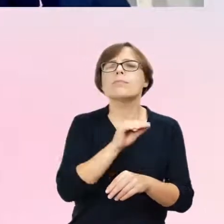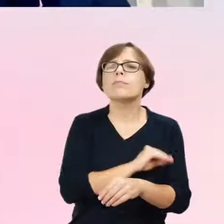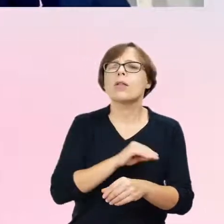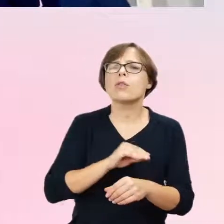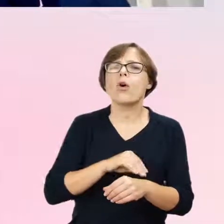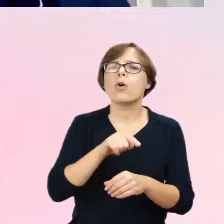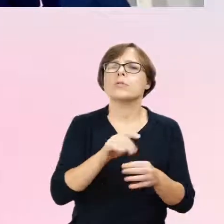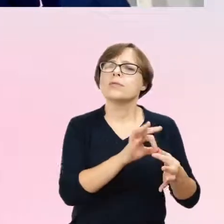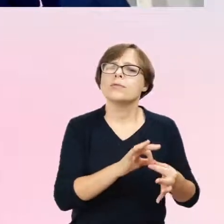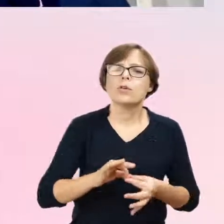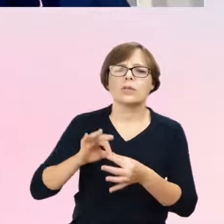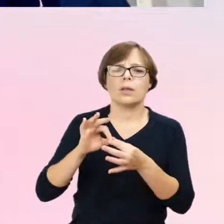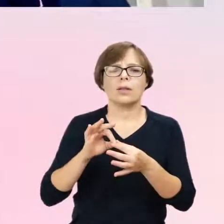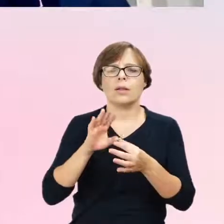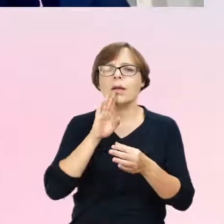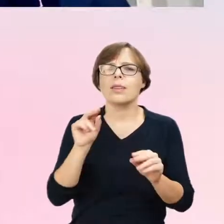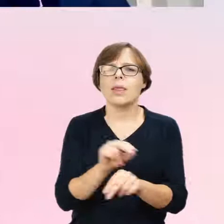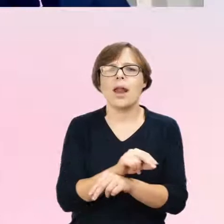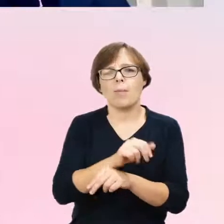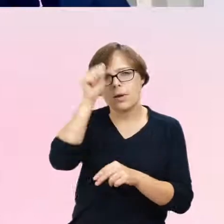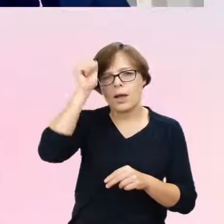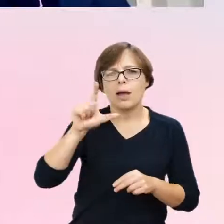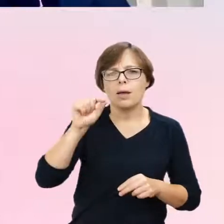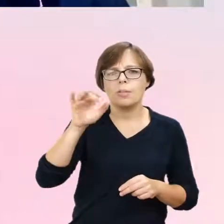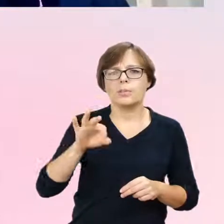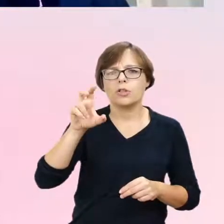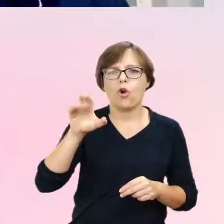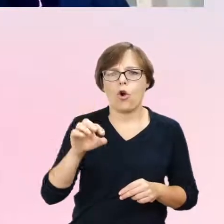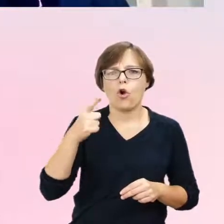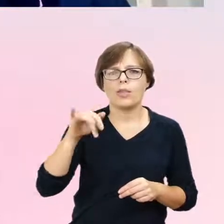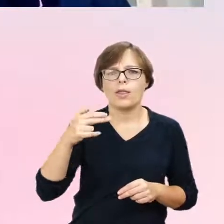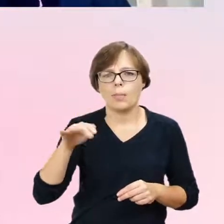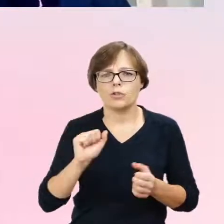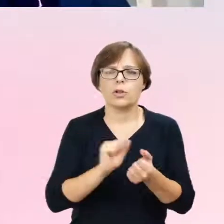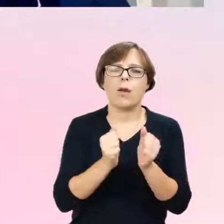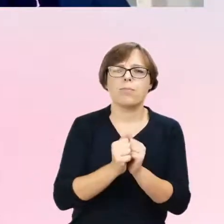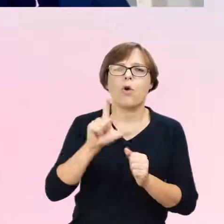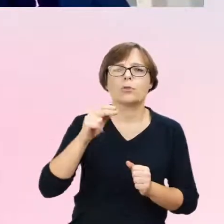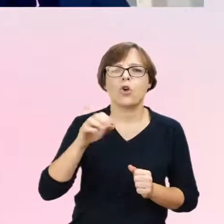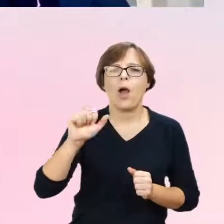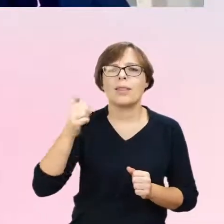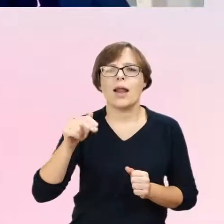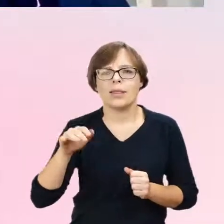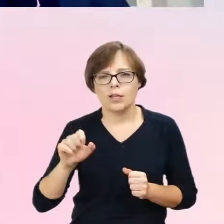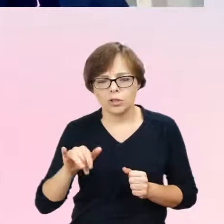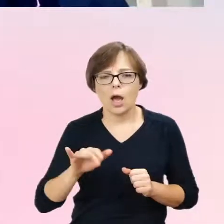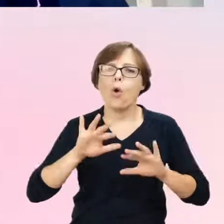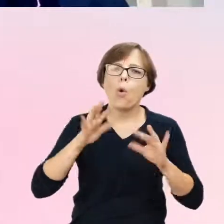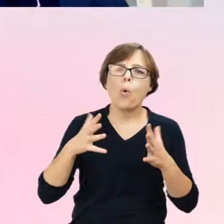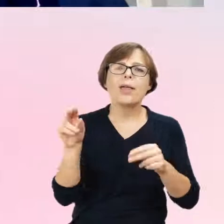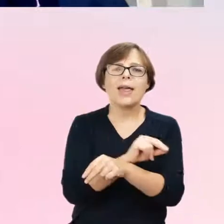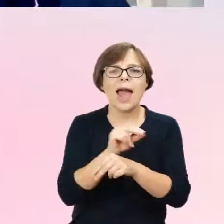związane są z terapią psychodynamiczną, psychoanalityczną. Terapie wglądowe, one bardzo są